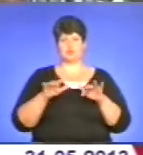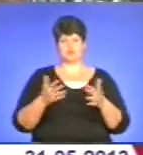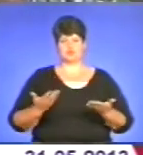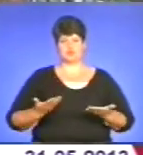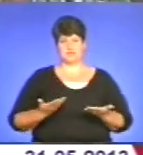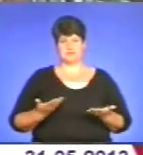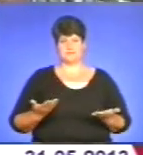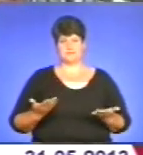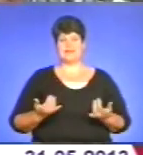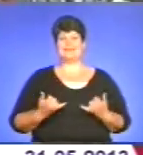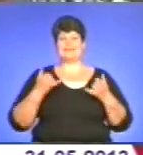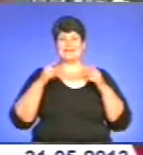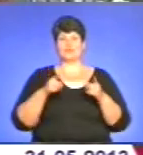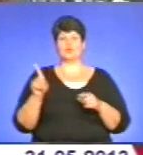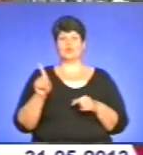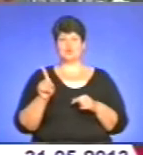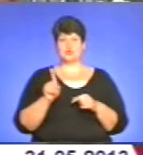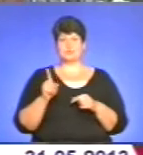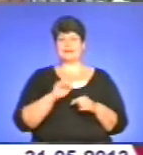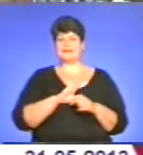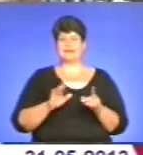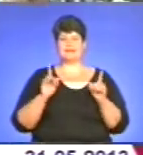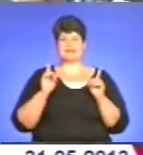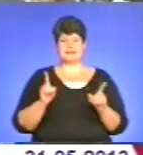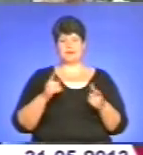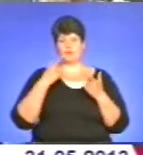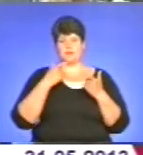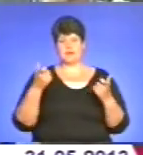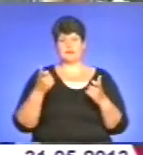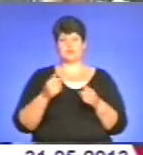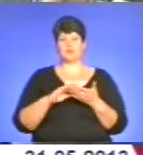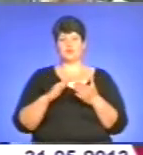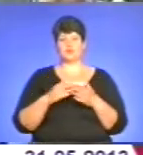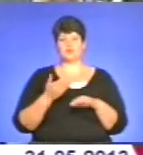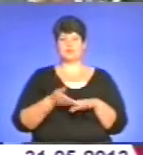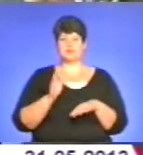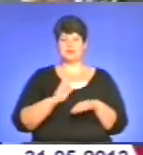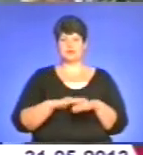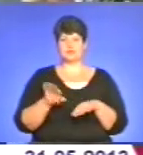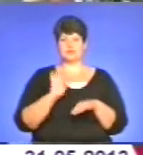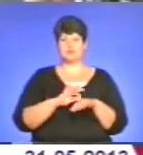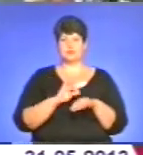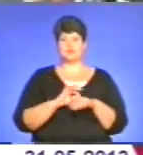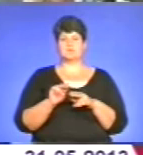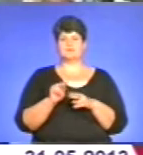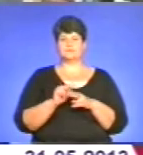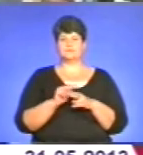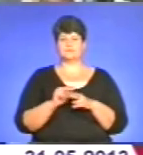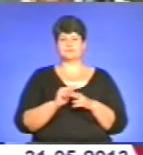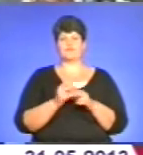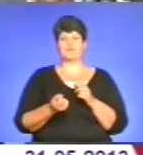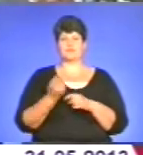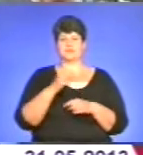Для того, щоб не тільки попередити ускладнення захворювань, але і профілактувати виникне самих